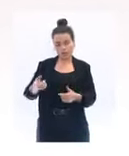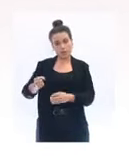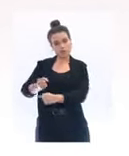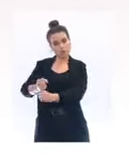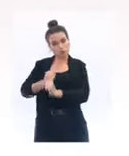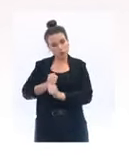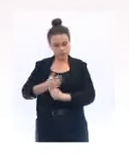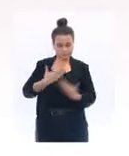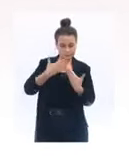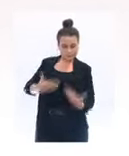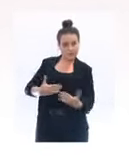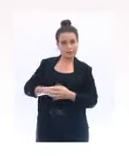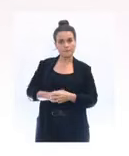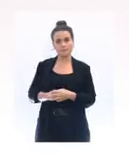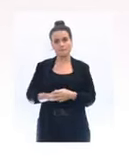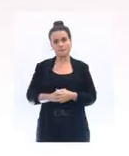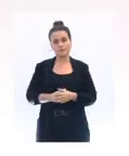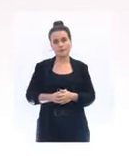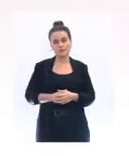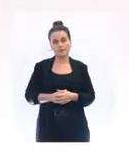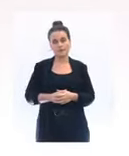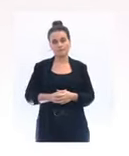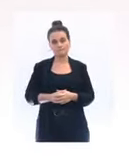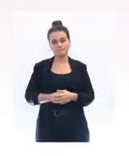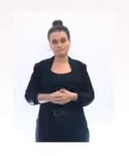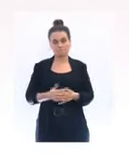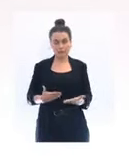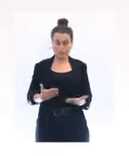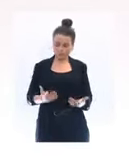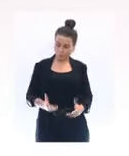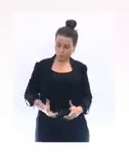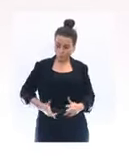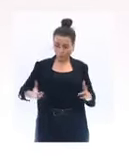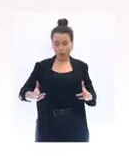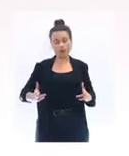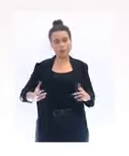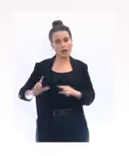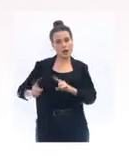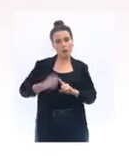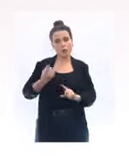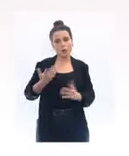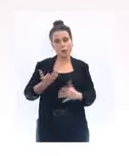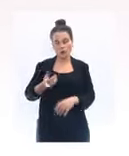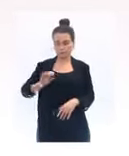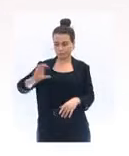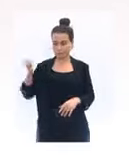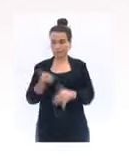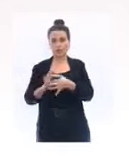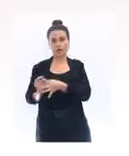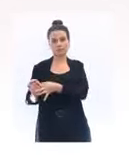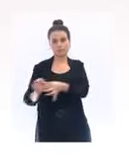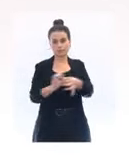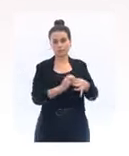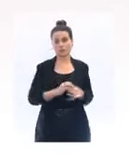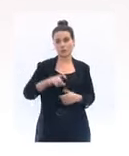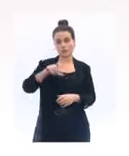devons plus que jamais être soudés dans cette épreuve. Et c'est ensemble que j'en suis